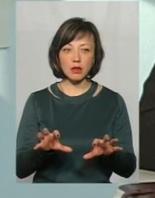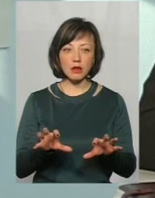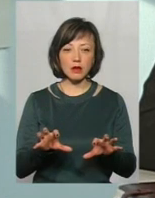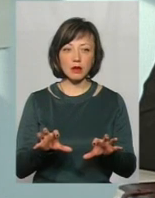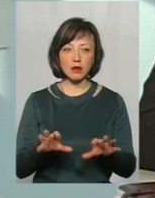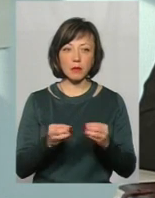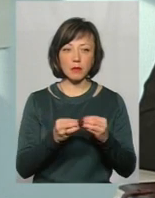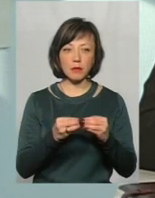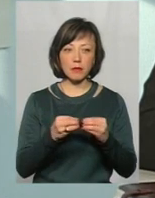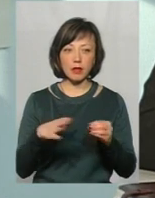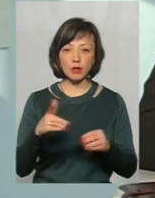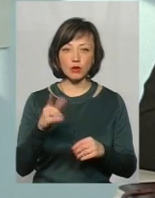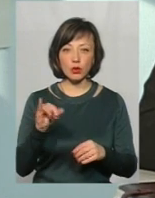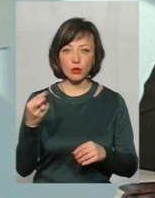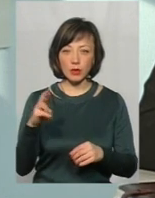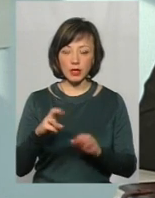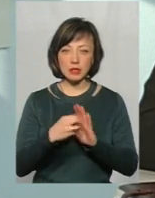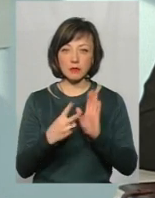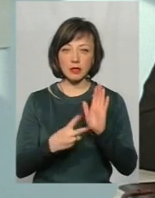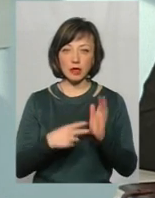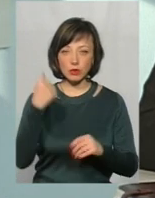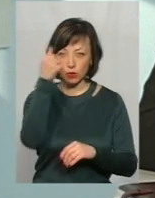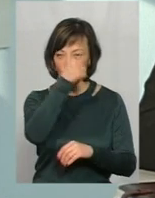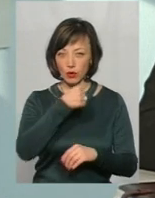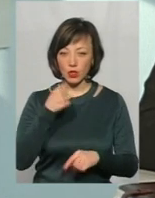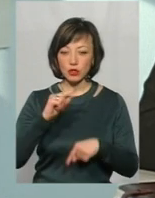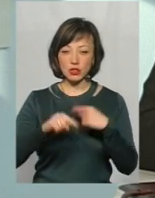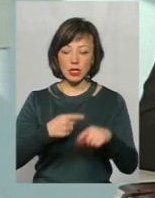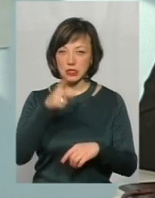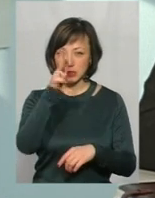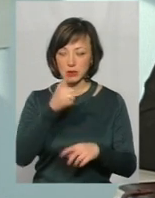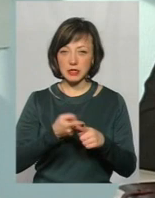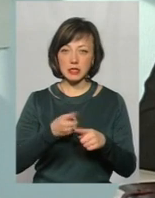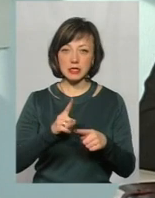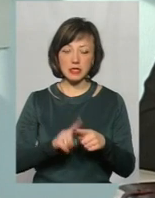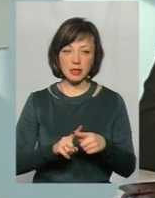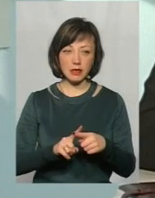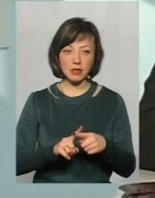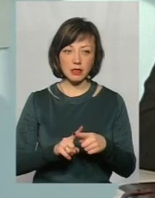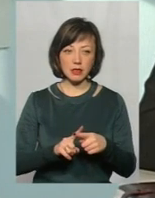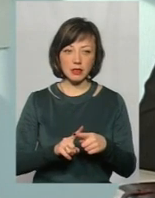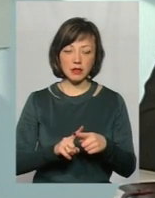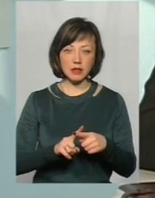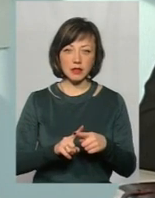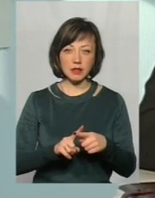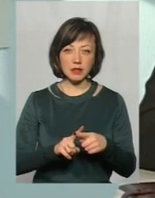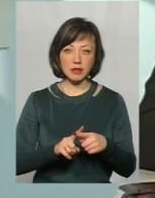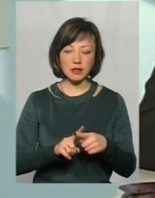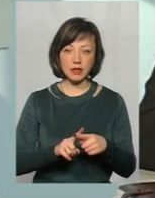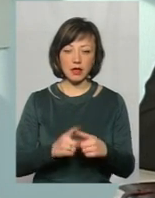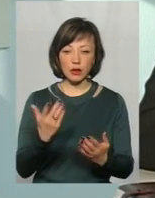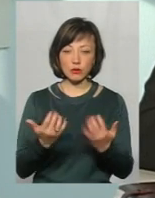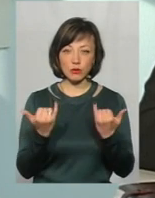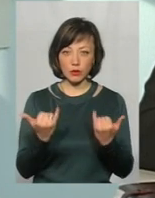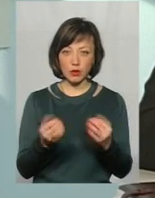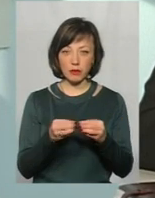15 грудня 2017 року. Тобто, через 3 місяці, це 3 місяці має пройти. Якщо сьогодні,